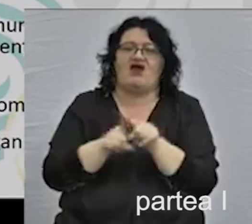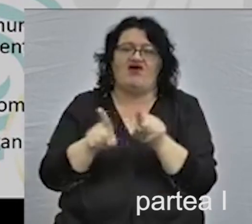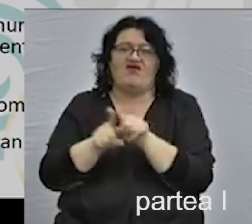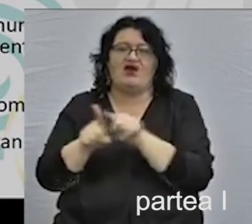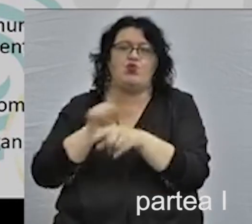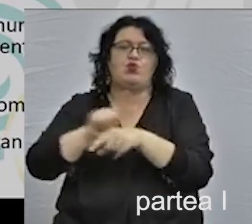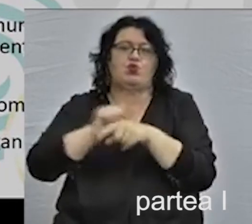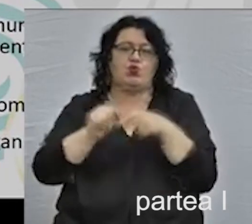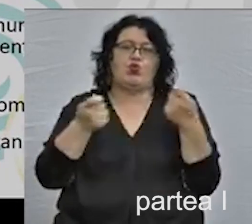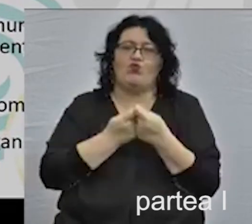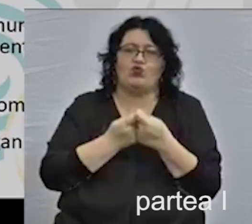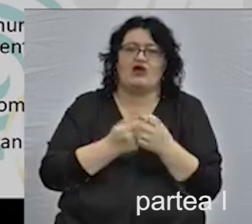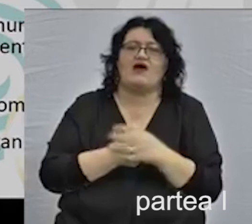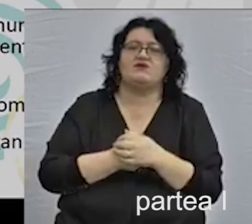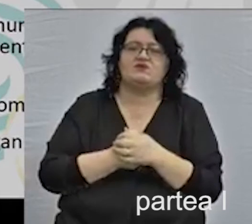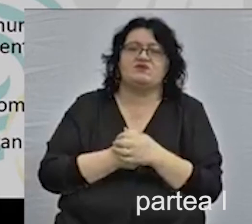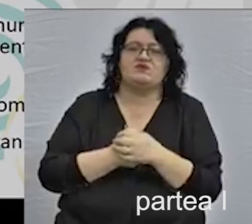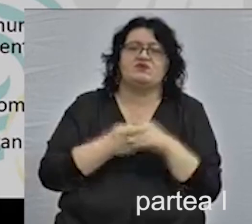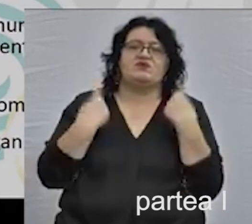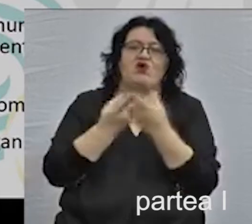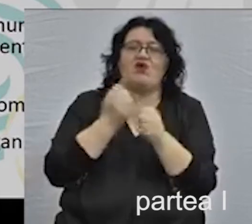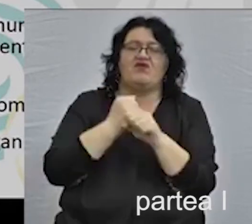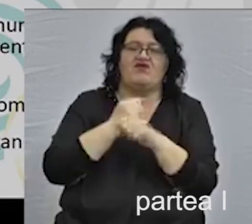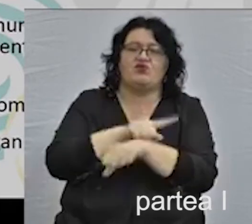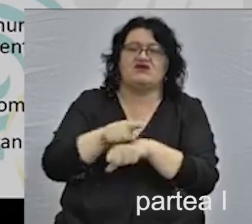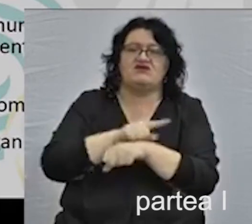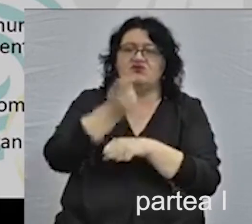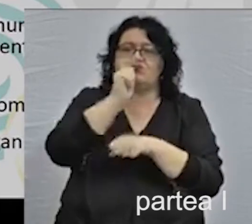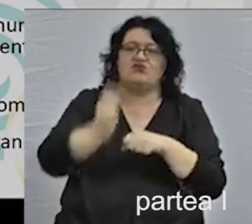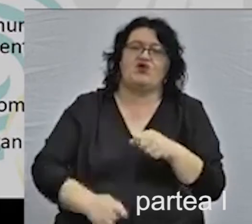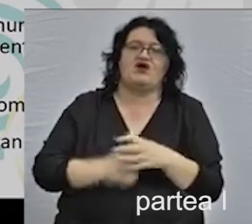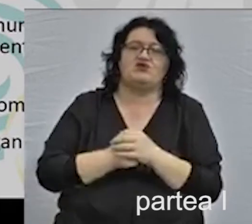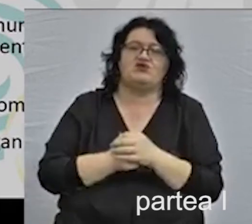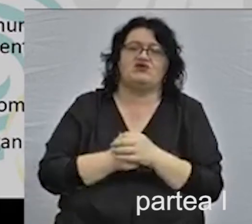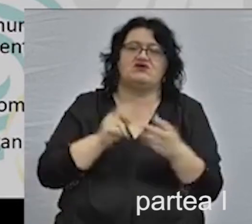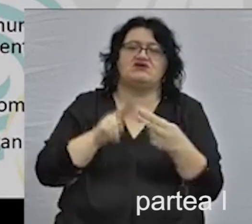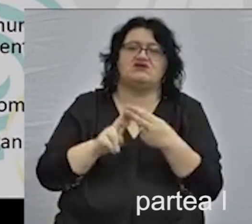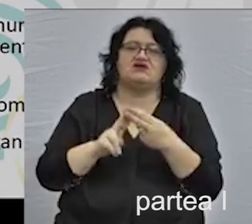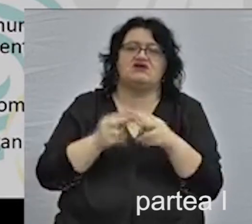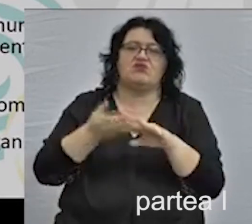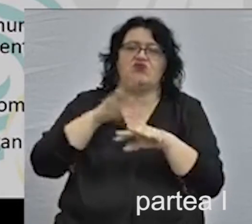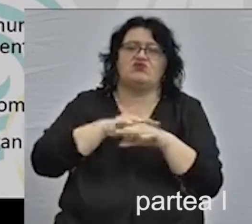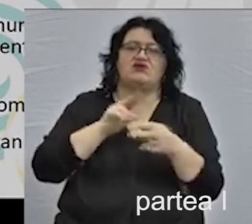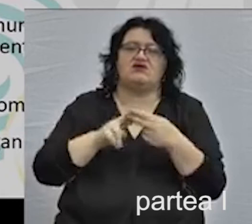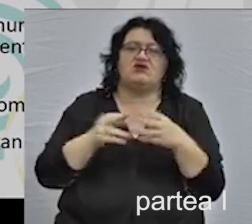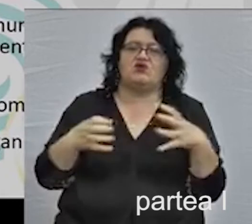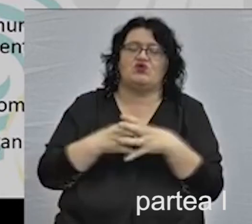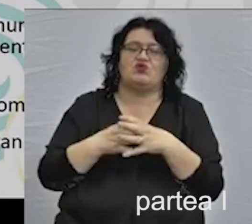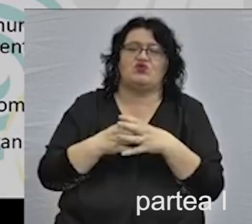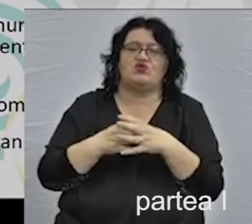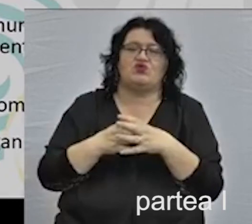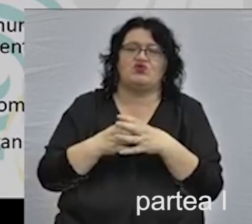aceste elemente comune. Noi am avut de-a lungul proiectului foarte multe întâlniri cu un grup al